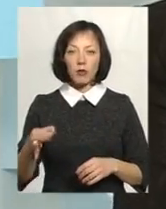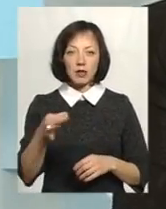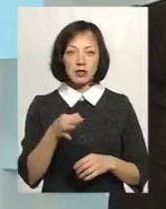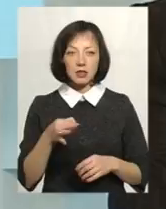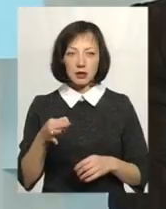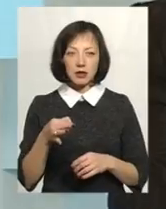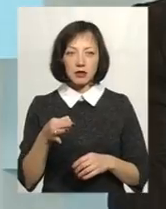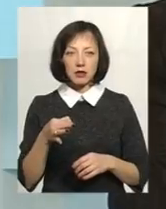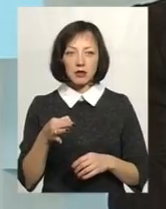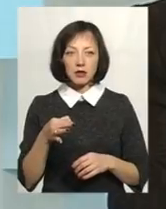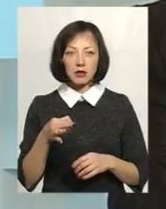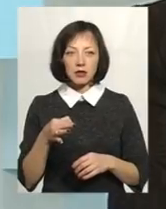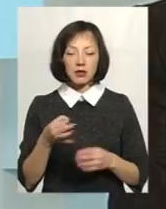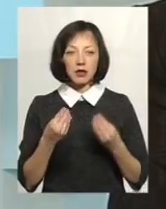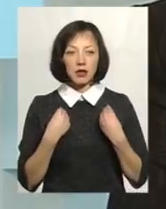області,